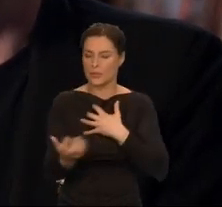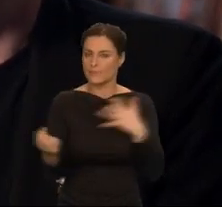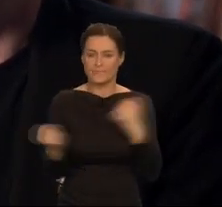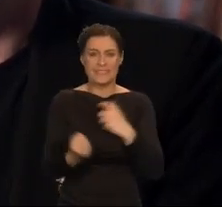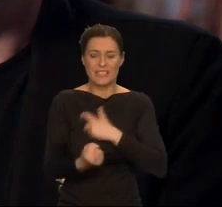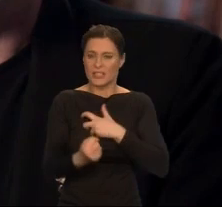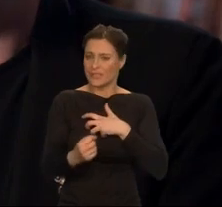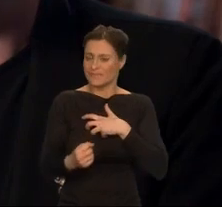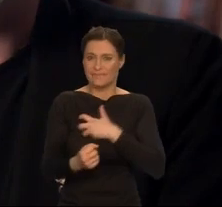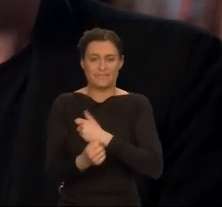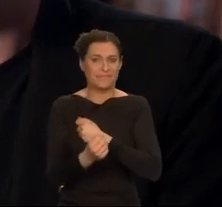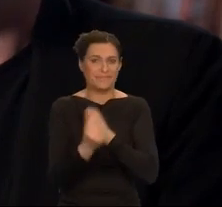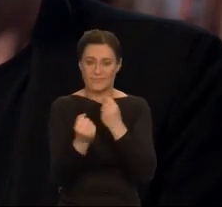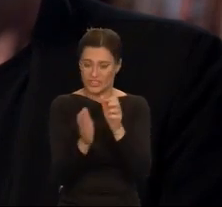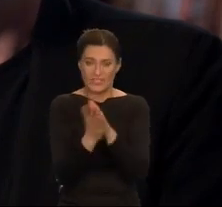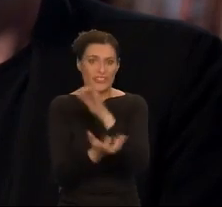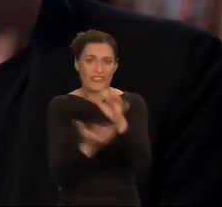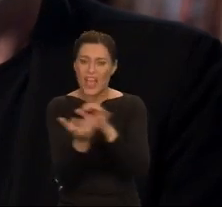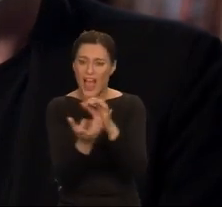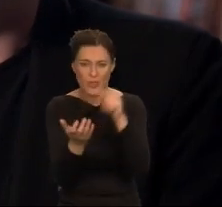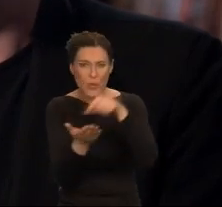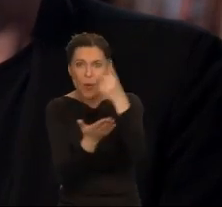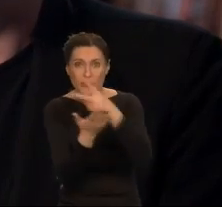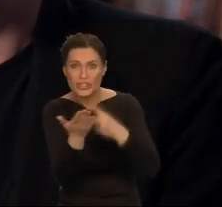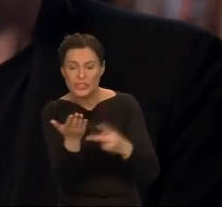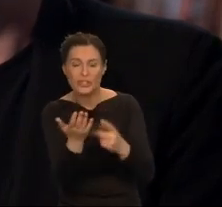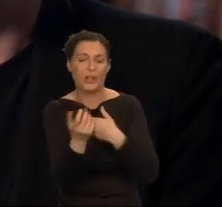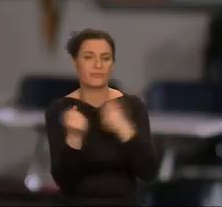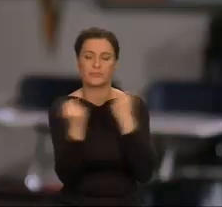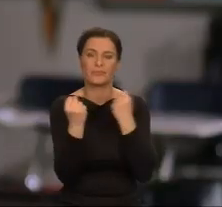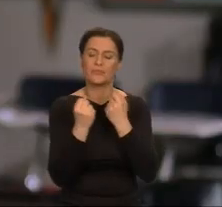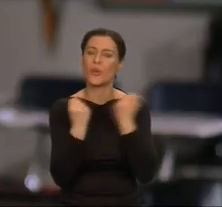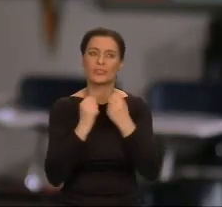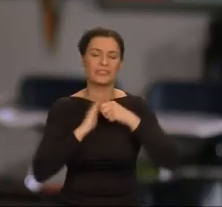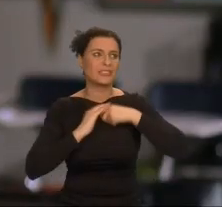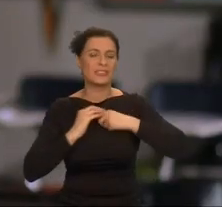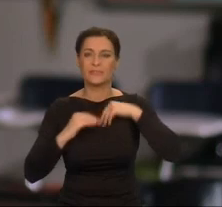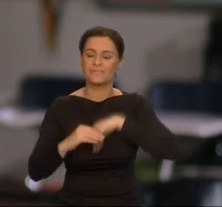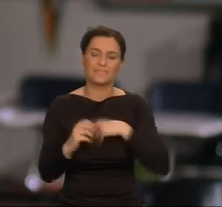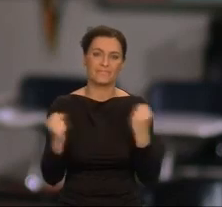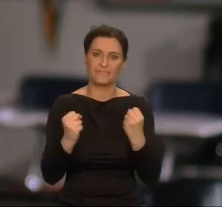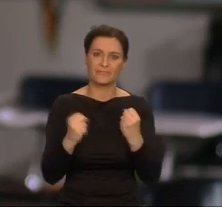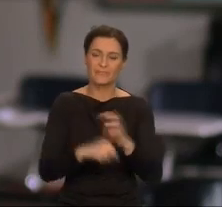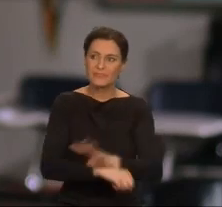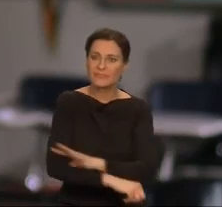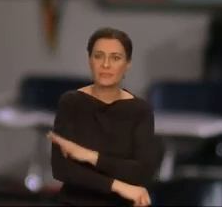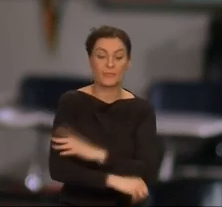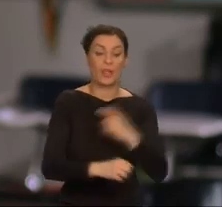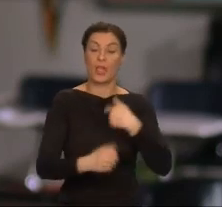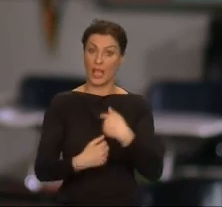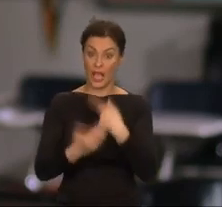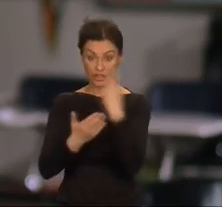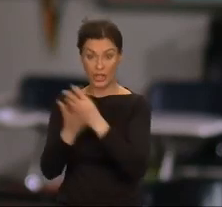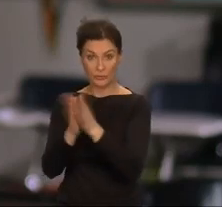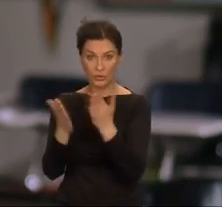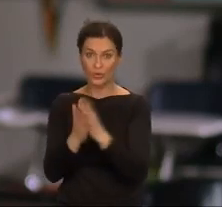świecie, który się zmienił. Właściwie odczytany, wstrząsa do głębi. Było mi bardzo przykro, że